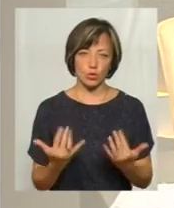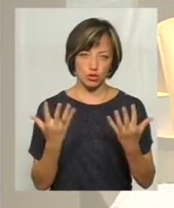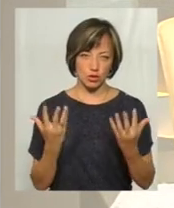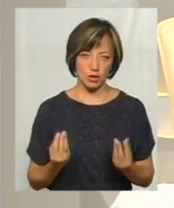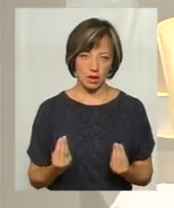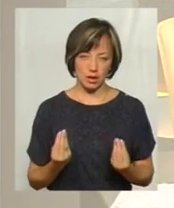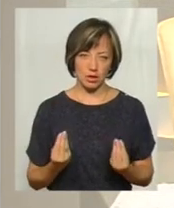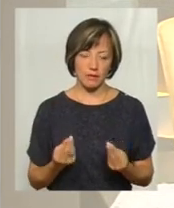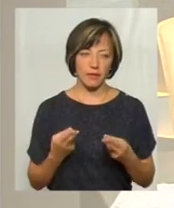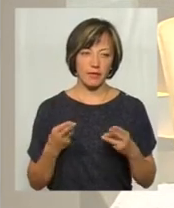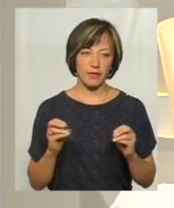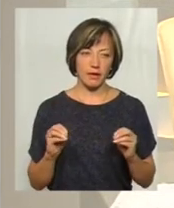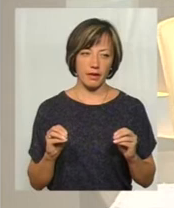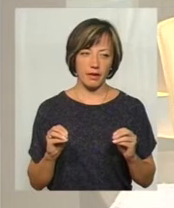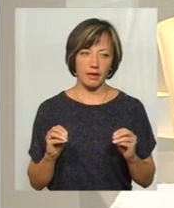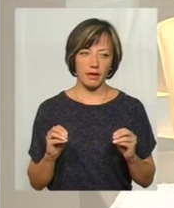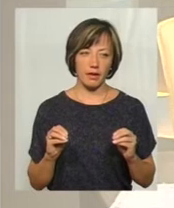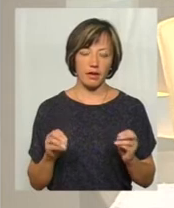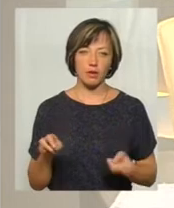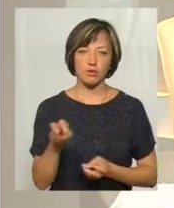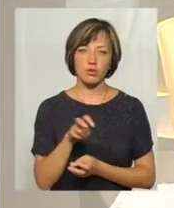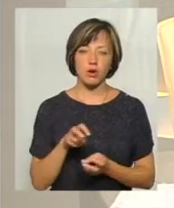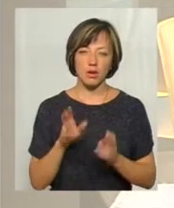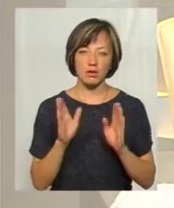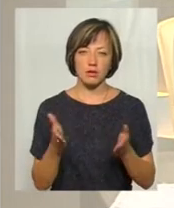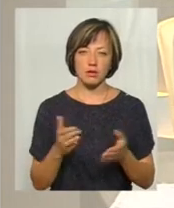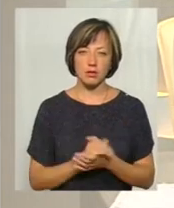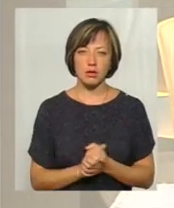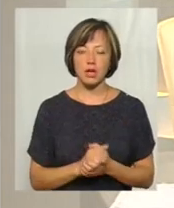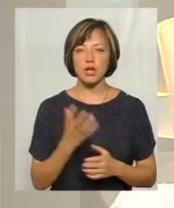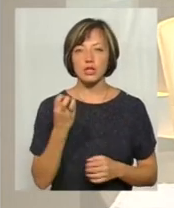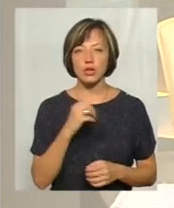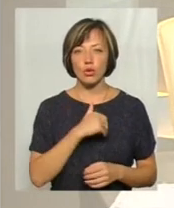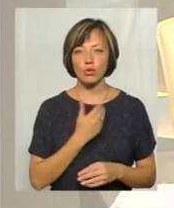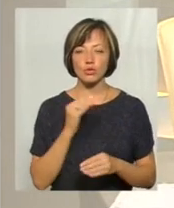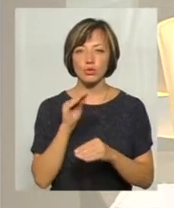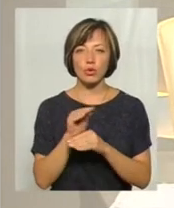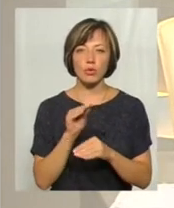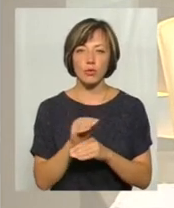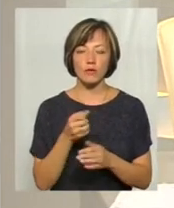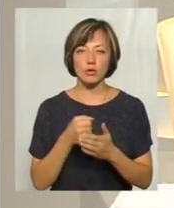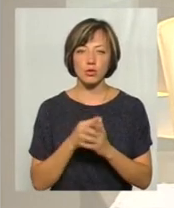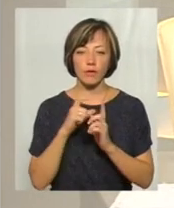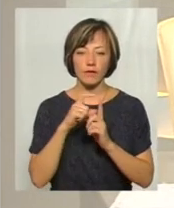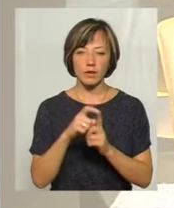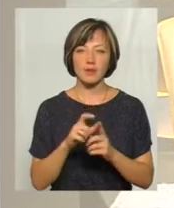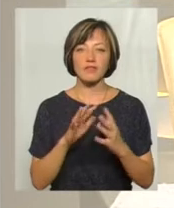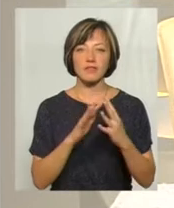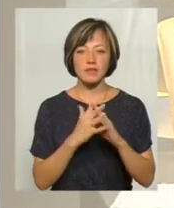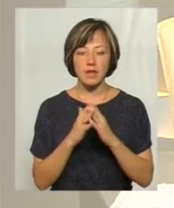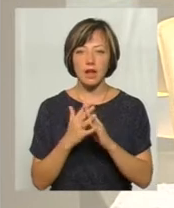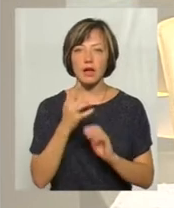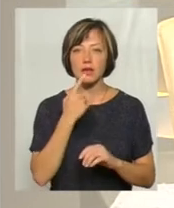де шукатимете, де бачите ресурси? Вибачте, хочу ще доповнити до відповіді. В селах